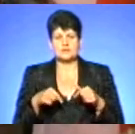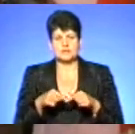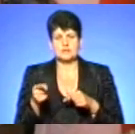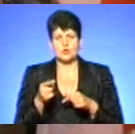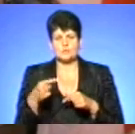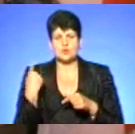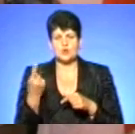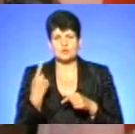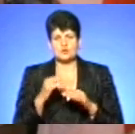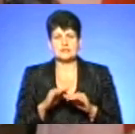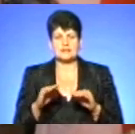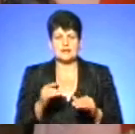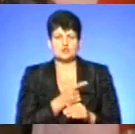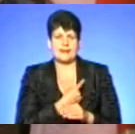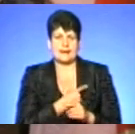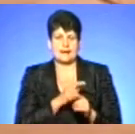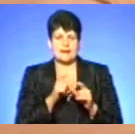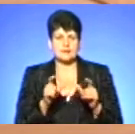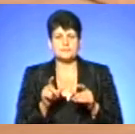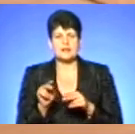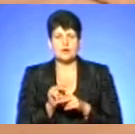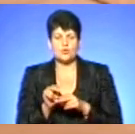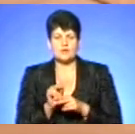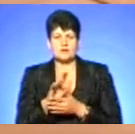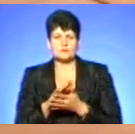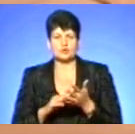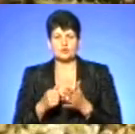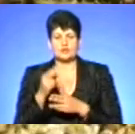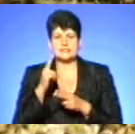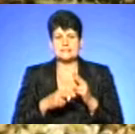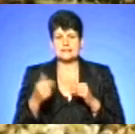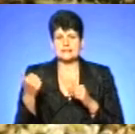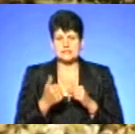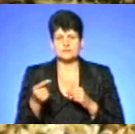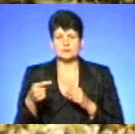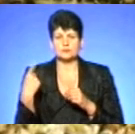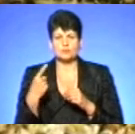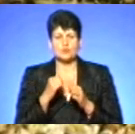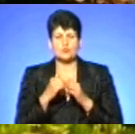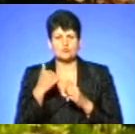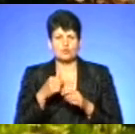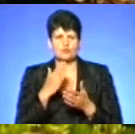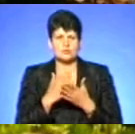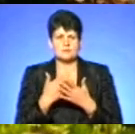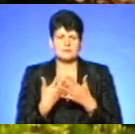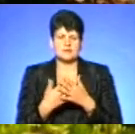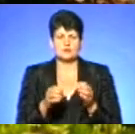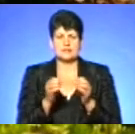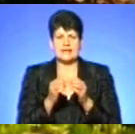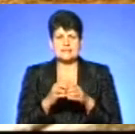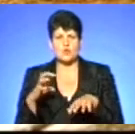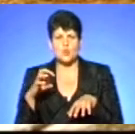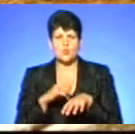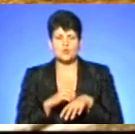Тернопільської обласної дитячої лікарні. Лікування триватиме до кінця тижня. На Тернопільщині щороку трапляється близько десяти укусів,